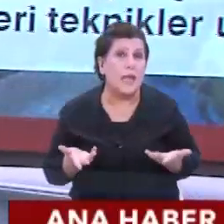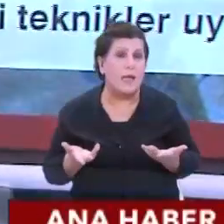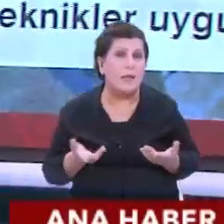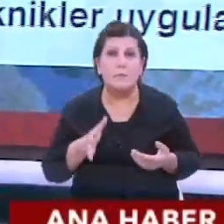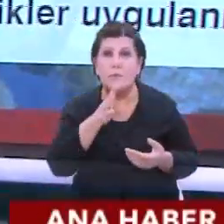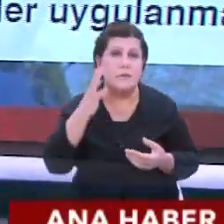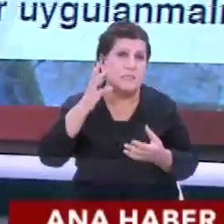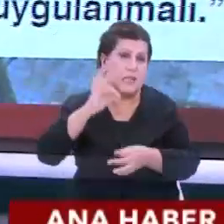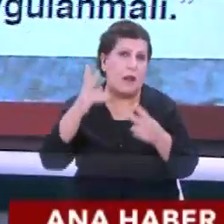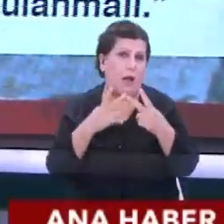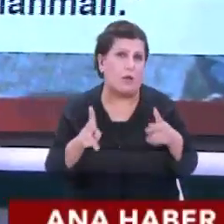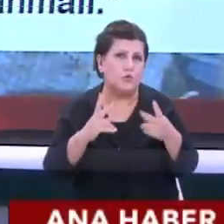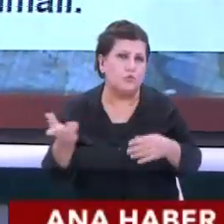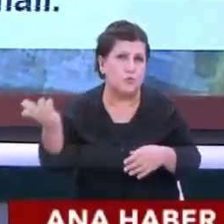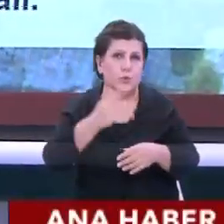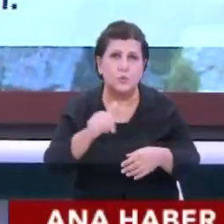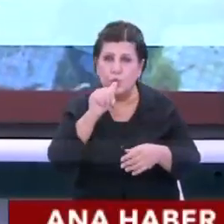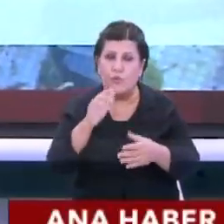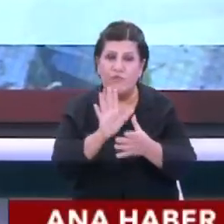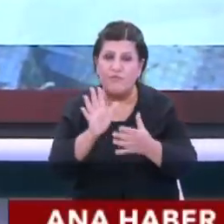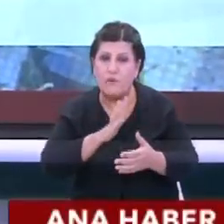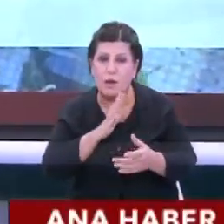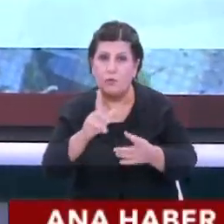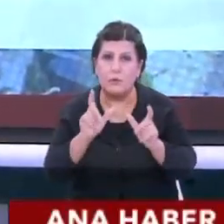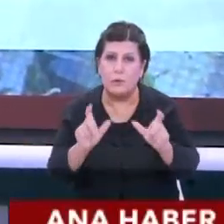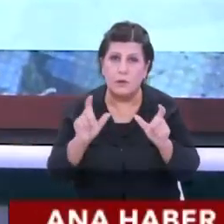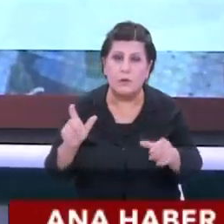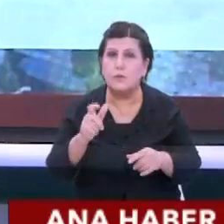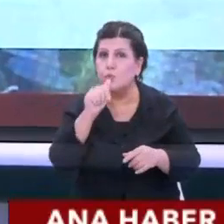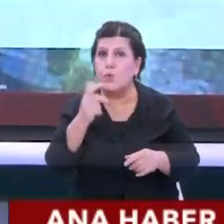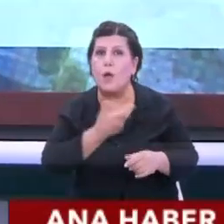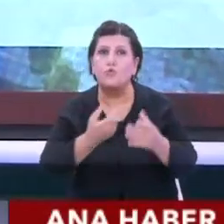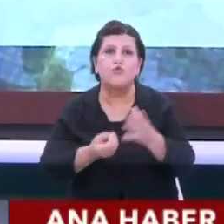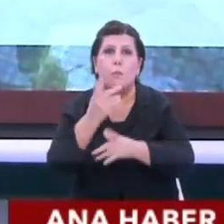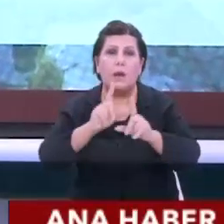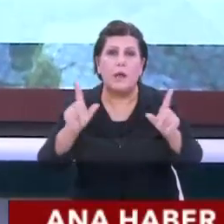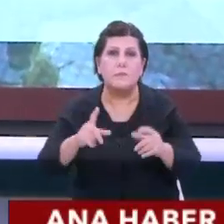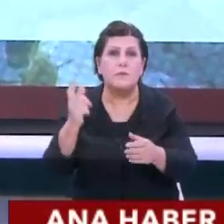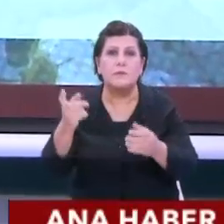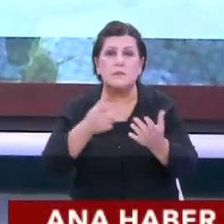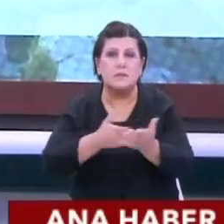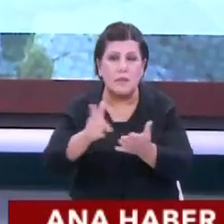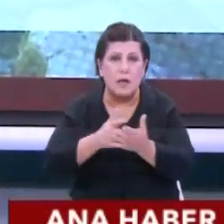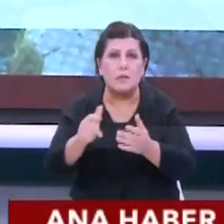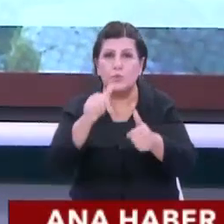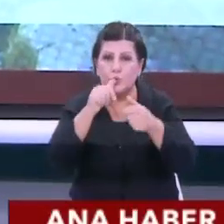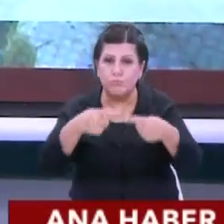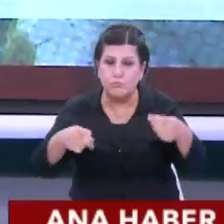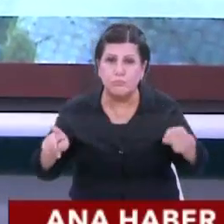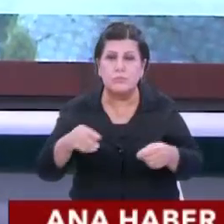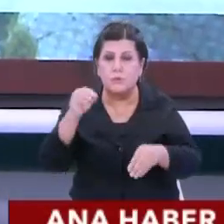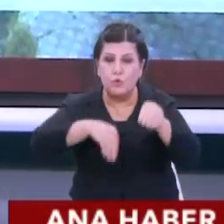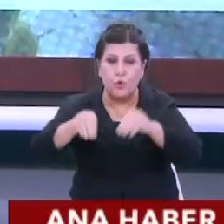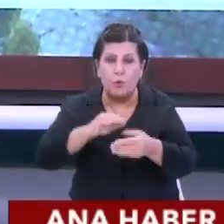bilim insanları açıklıyorlar. Su varlığını korumak için su kanunu çıkarılması lazım. Tarımsal üretim, su ama ürün çeşitlendirme, tohum